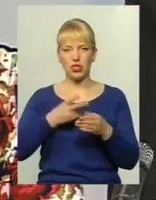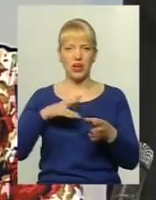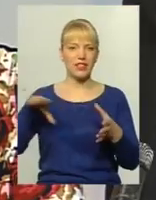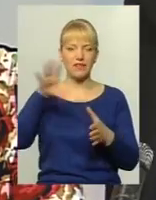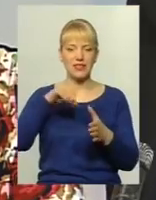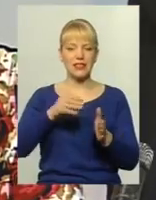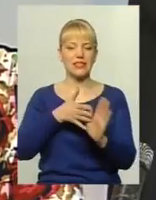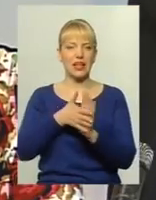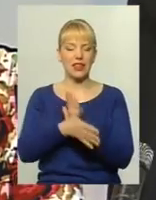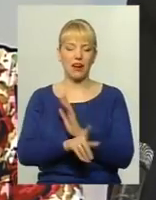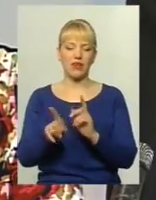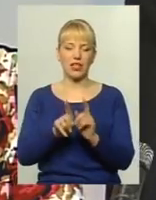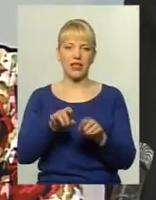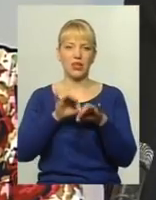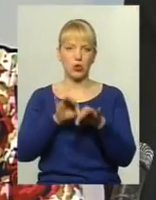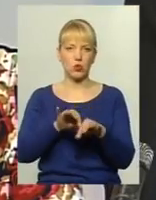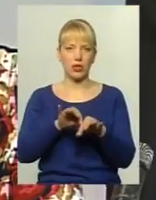затрати, які несуть перевізники